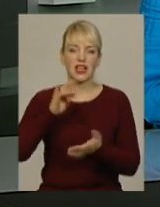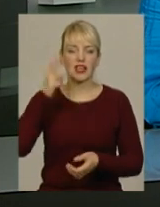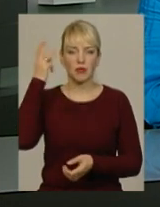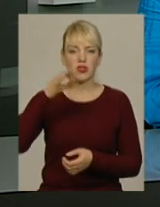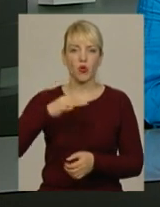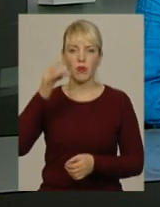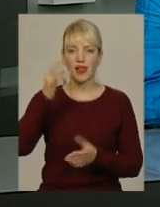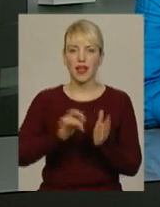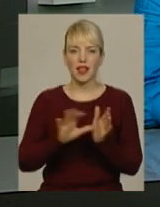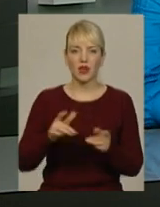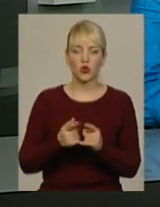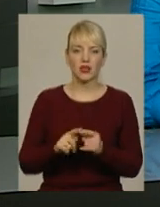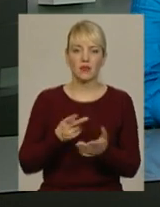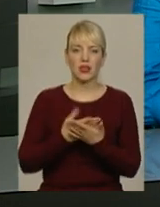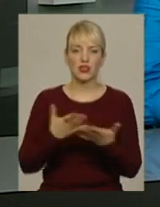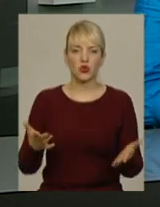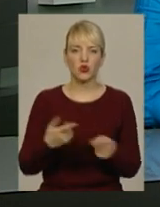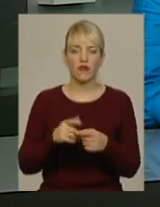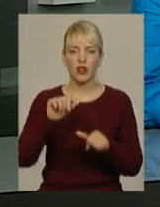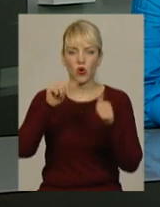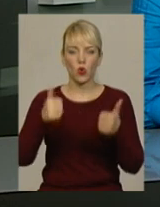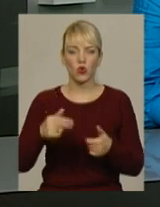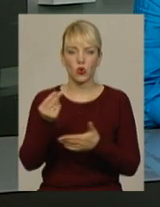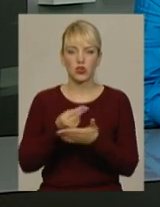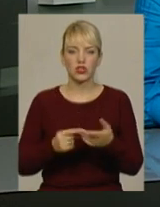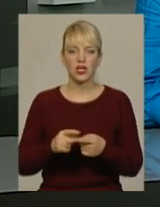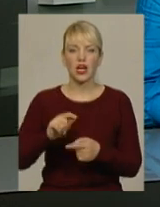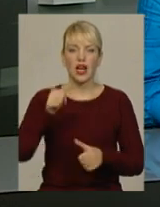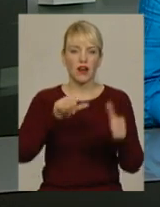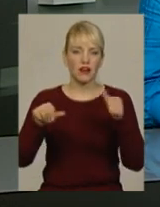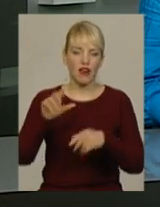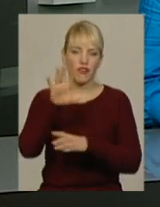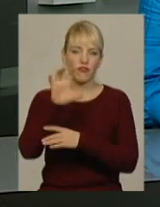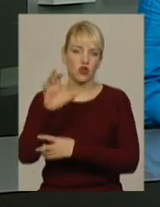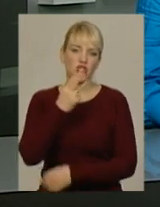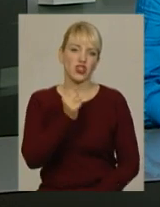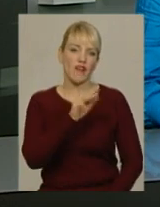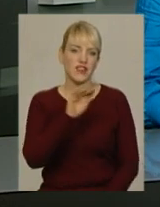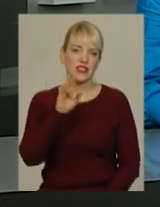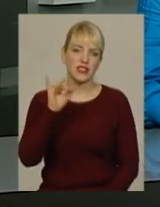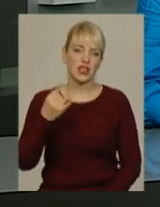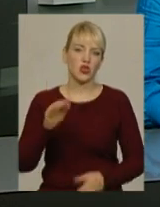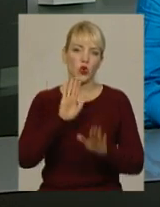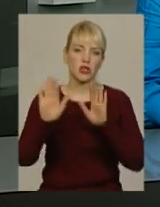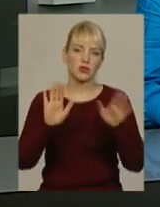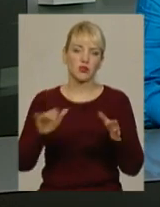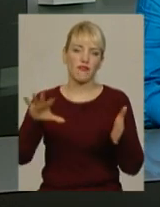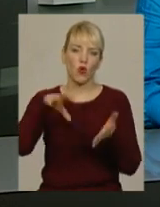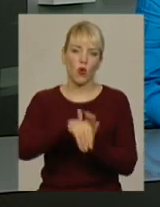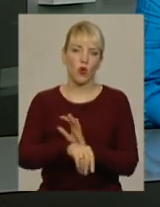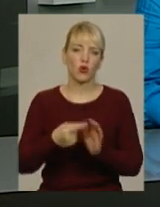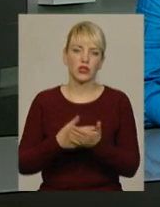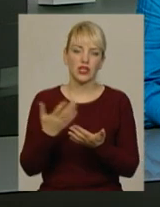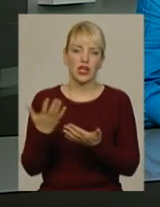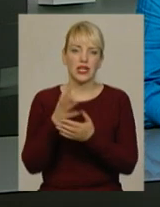Обленерго». Її презентував художник-оформлювач, графік і фотограф Микола Шафінський. До експозиції входить серія